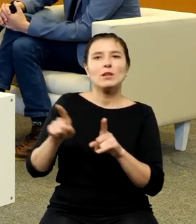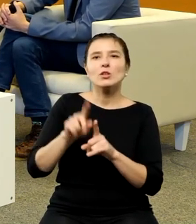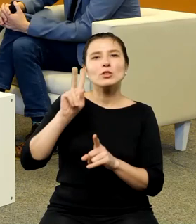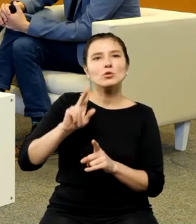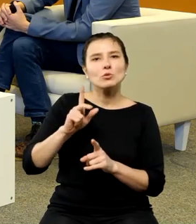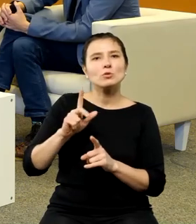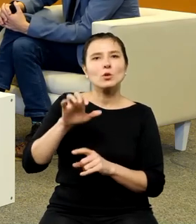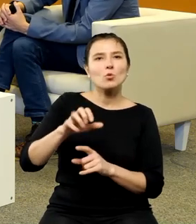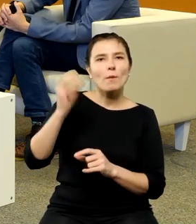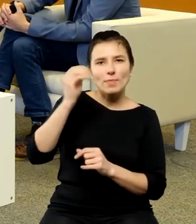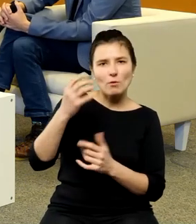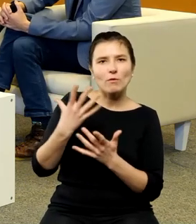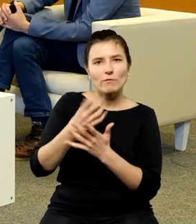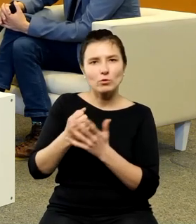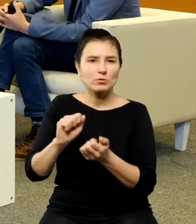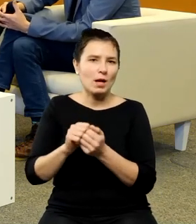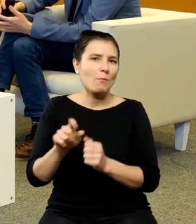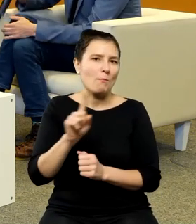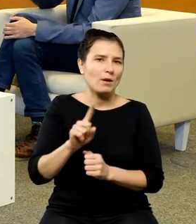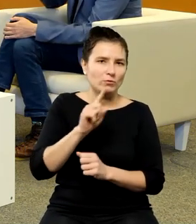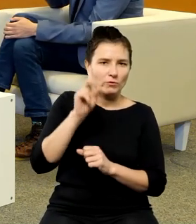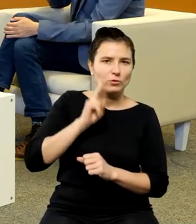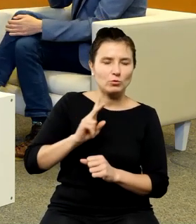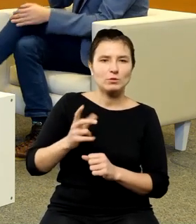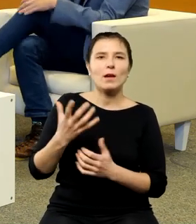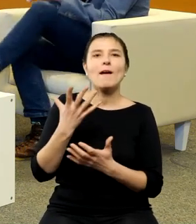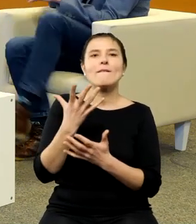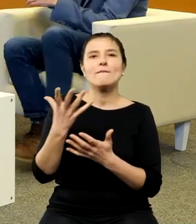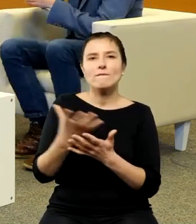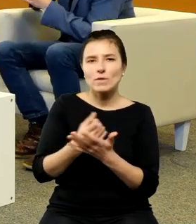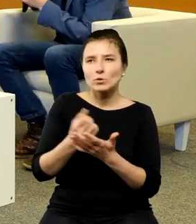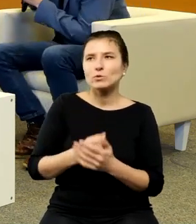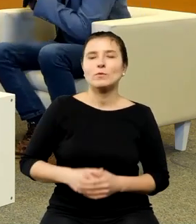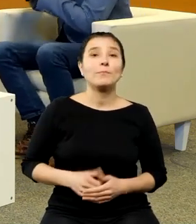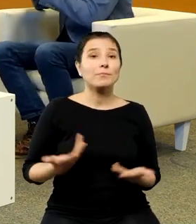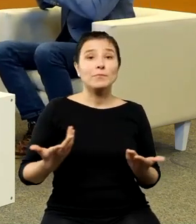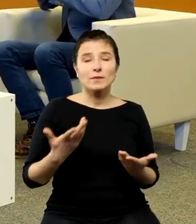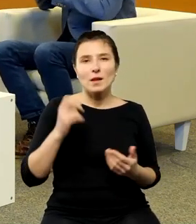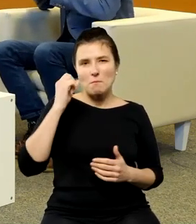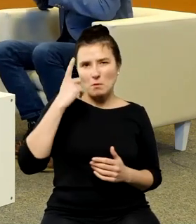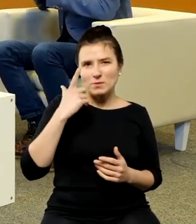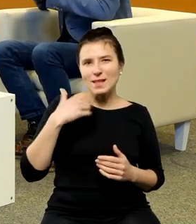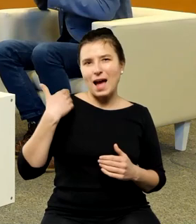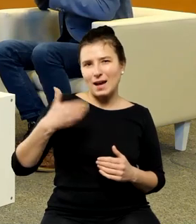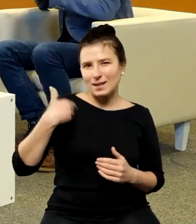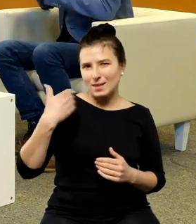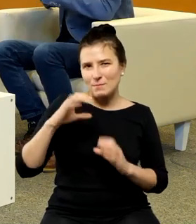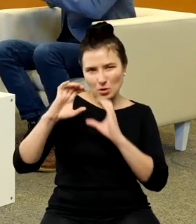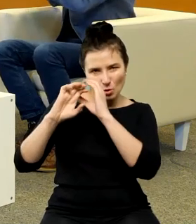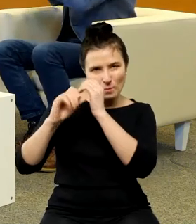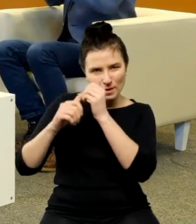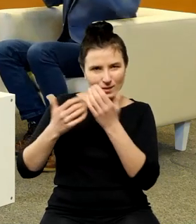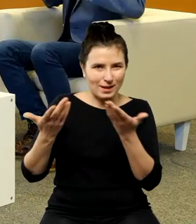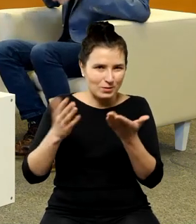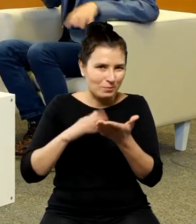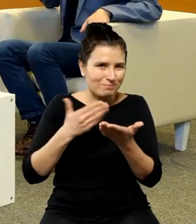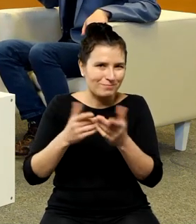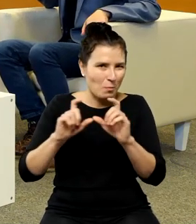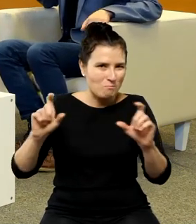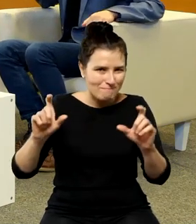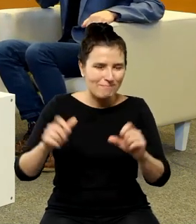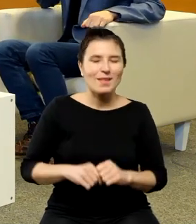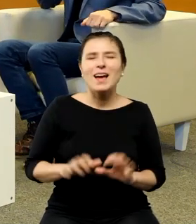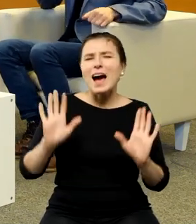naukowe czy państwowe no pomysł na Akademię Kopernikańską stąd jak rozumiem ale to może nie otwierajmy następnego